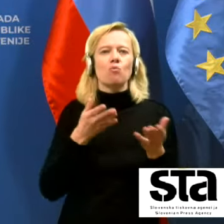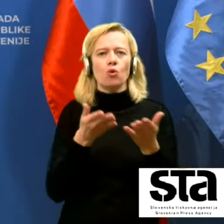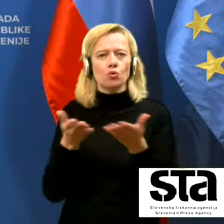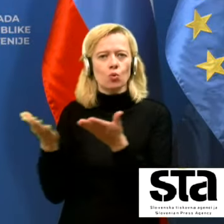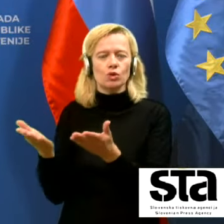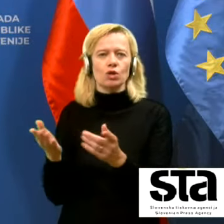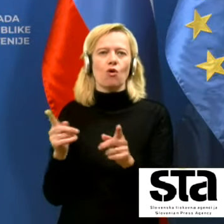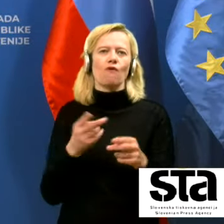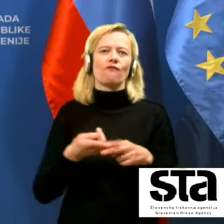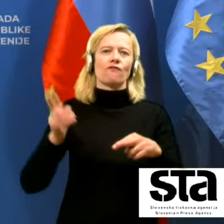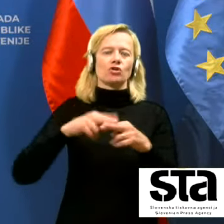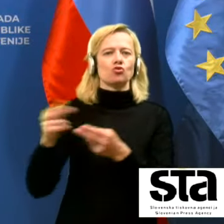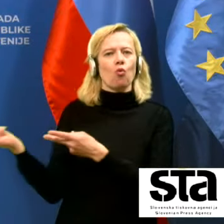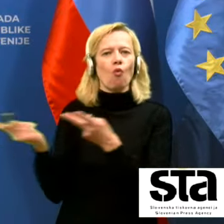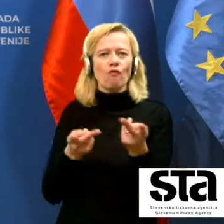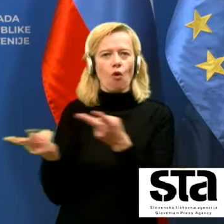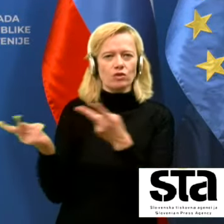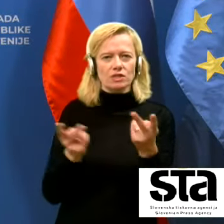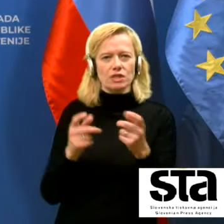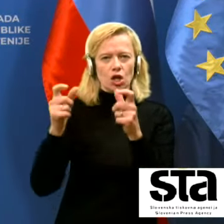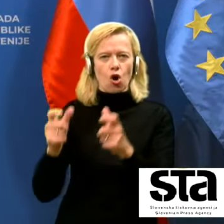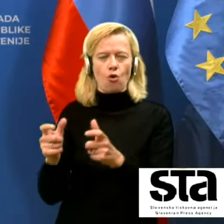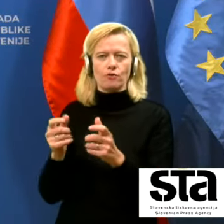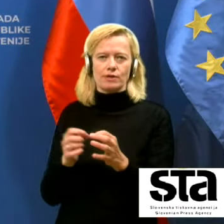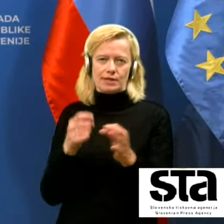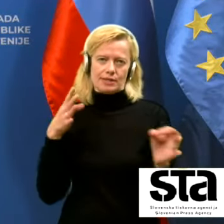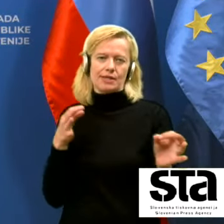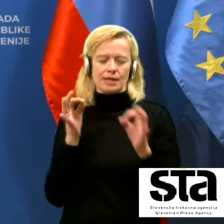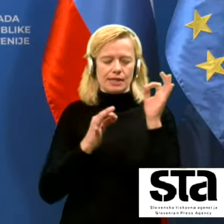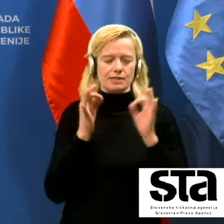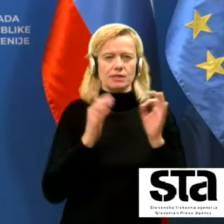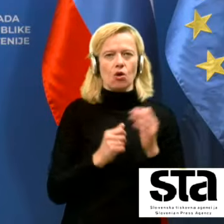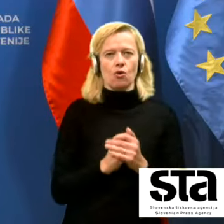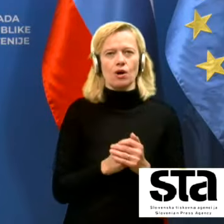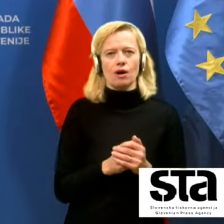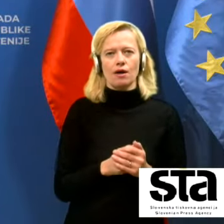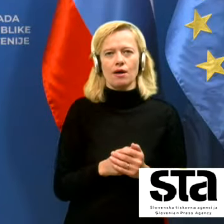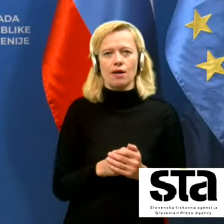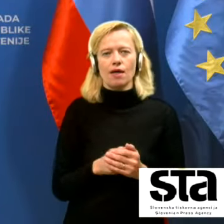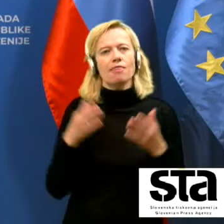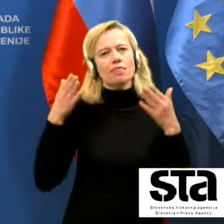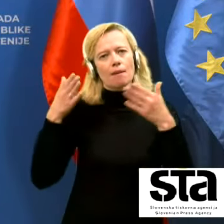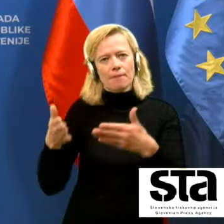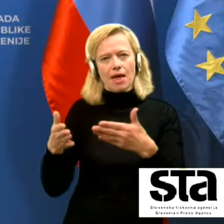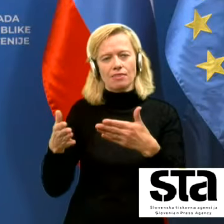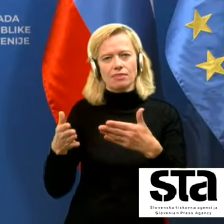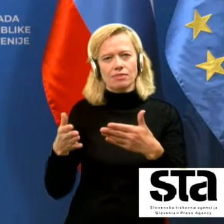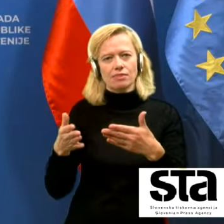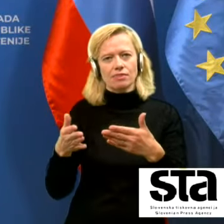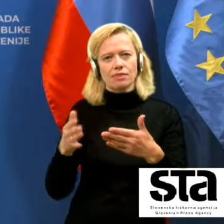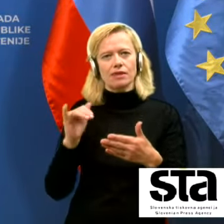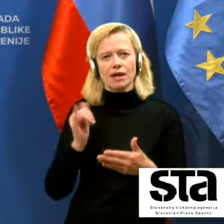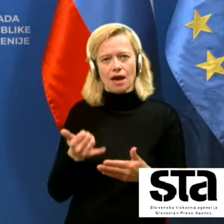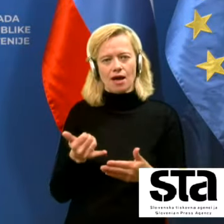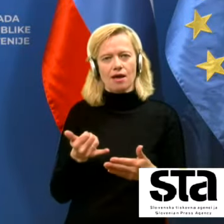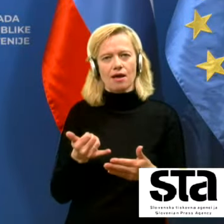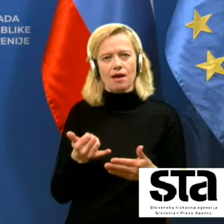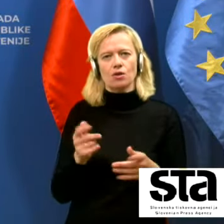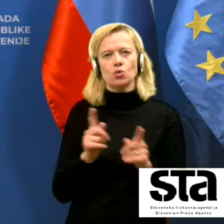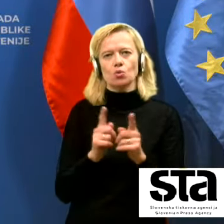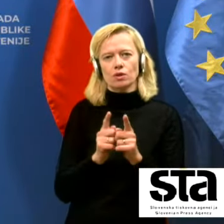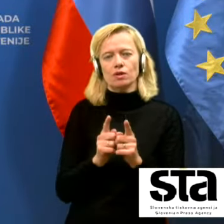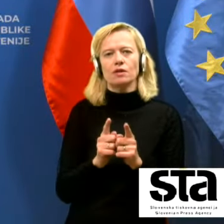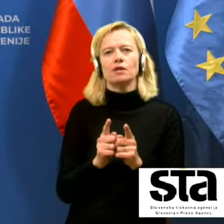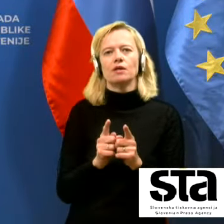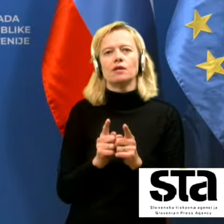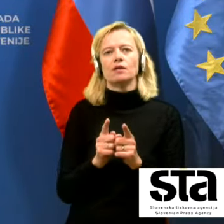tudi uvoznikov hitrih testov. Na mene enostavno je in sveda ima možnost sodelovati tudi